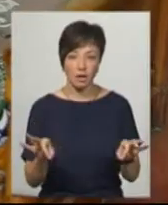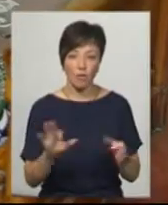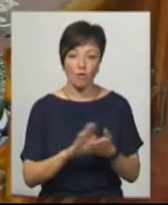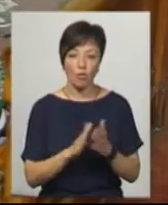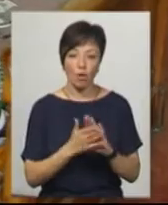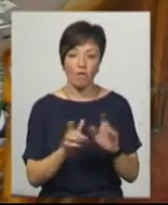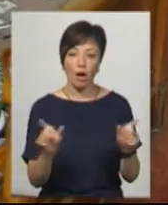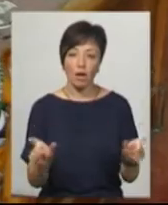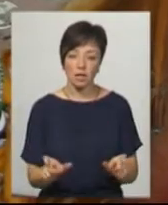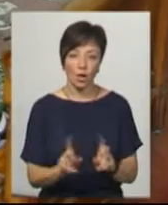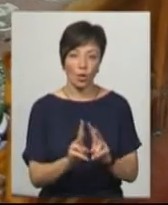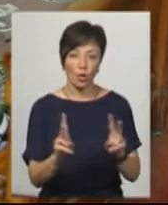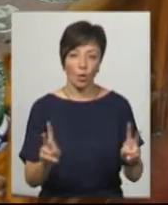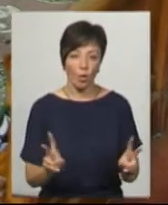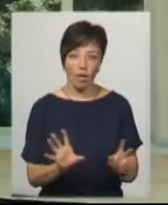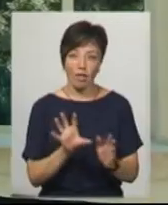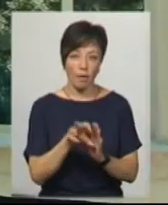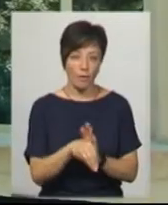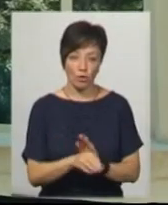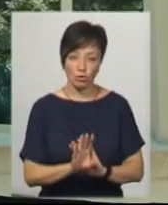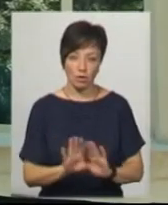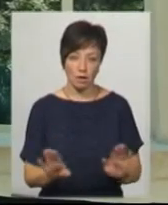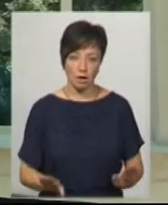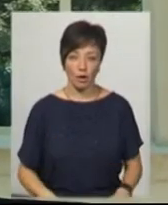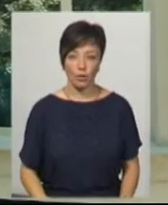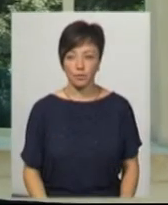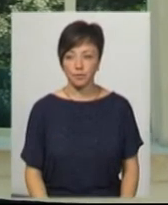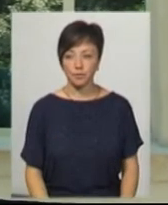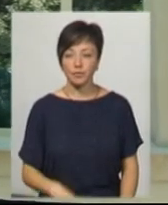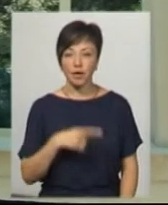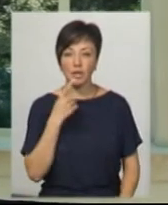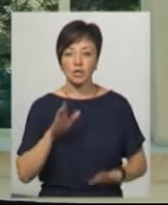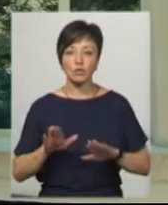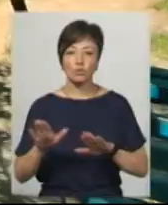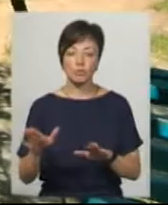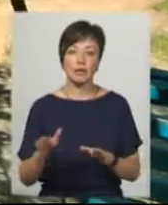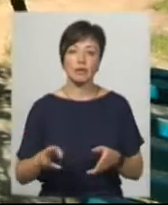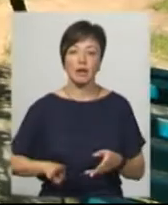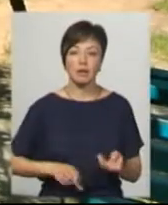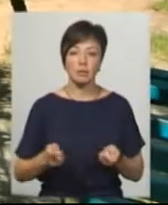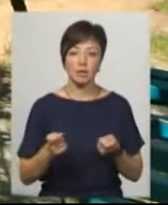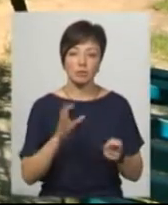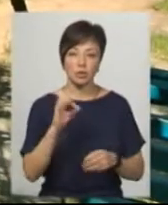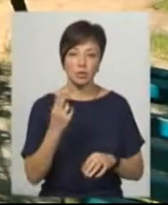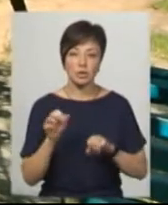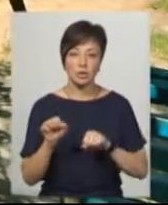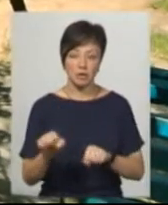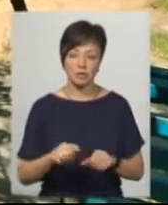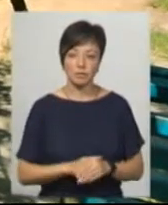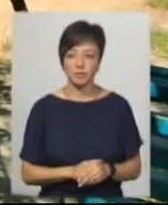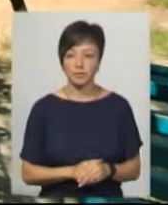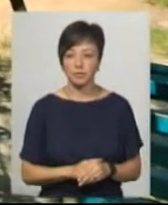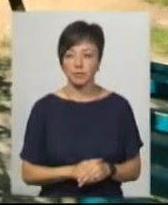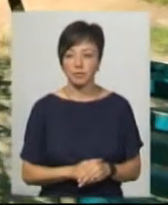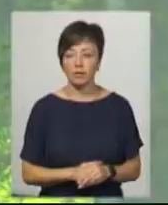умовах карантину нікого не поселяють, каже заступник директора департаменту соціального захисту населення Хмельницької ОДА Лариса Гурина.